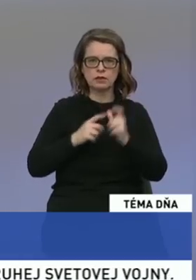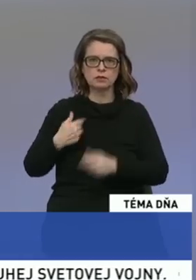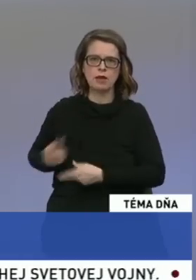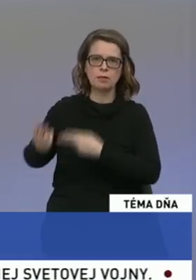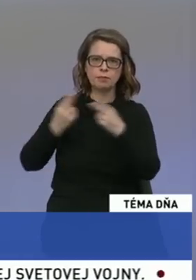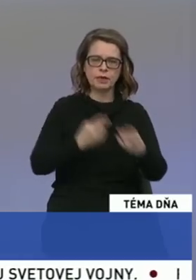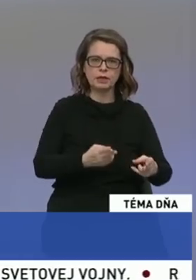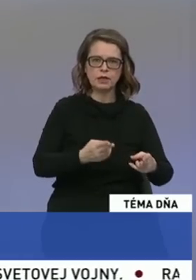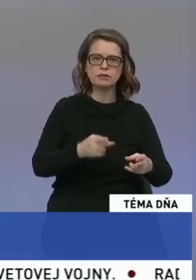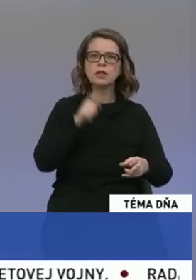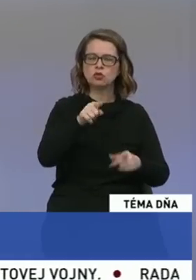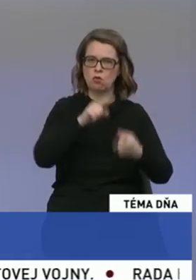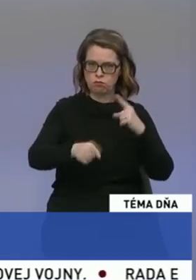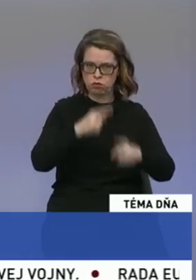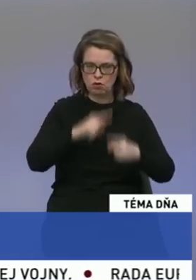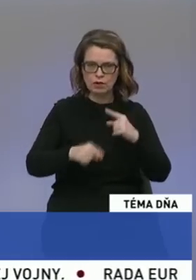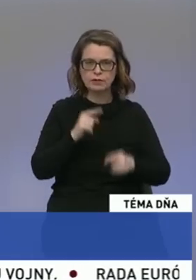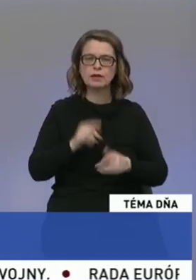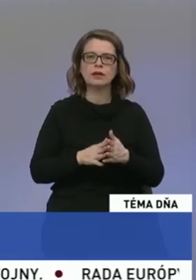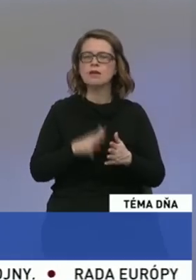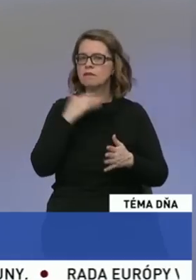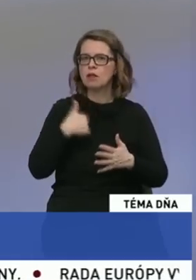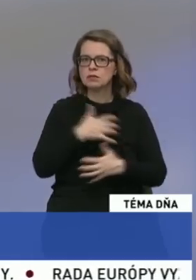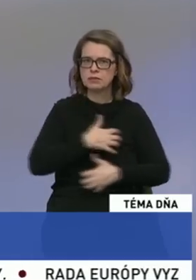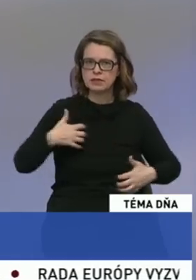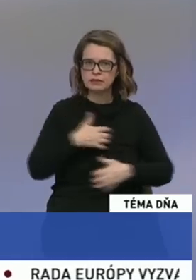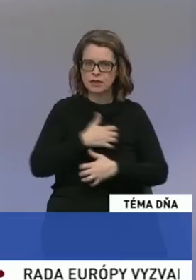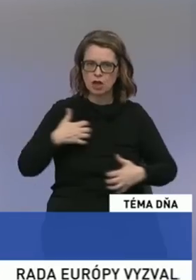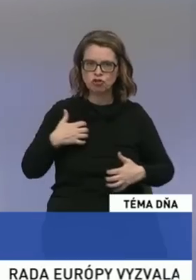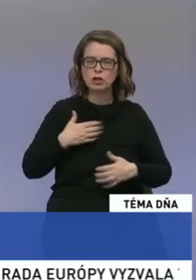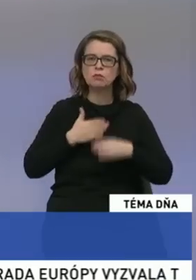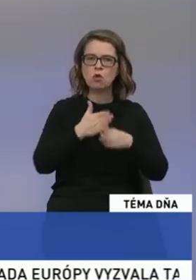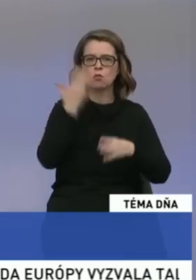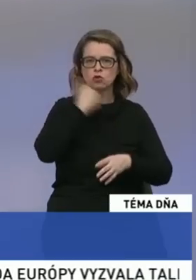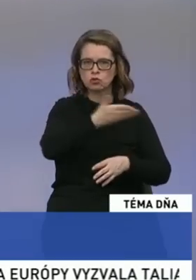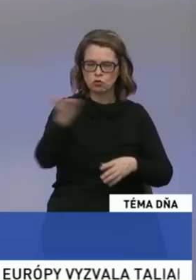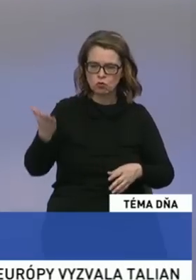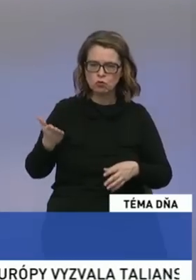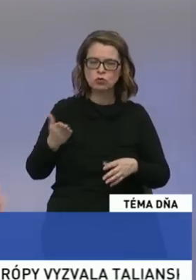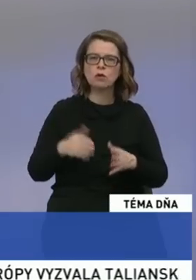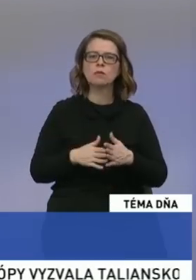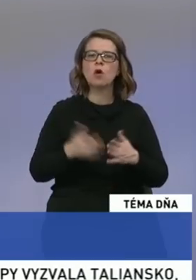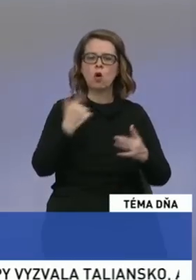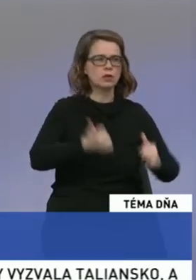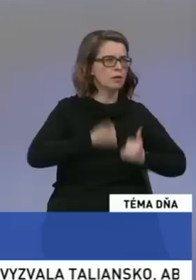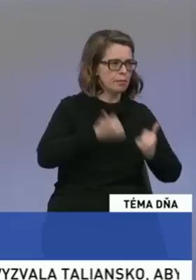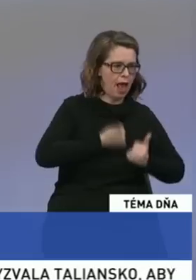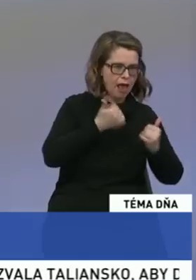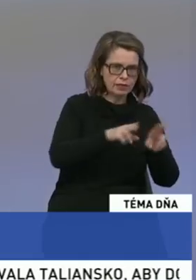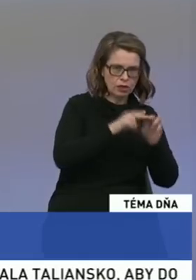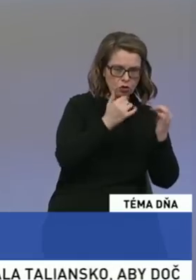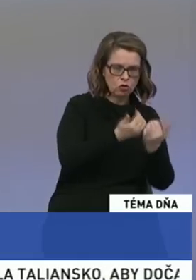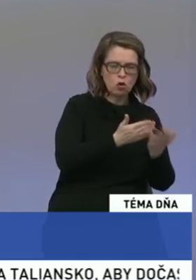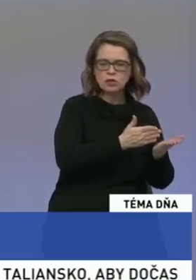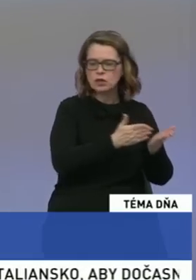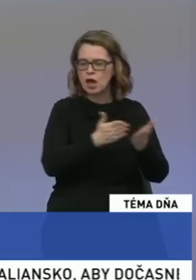politiky. Veľmi sme sa snažili pomôcť pred všakým ľuďom, alebo v celom tom spektre od mladých rodín cez